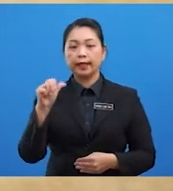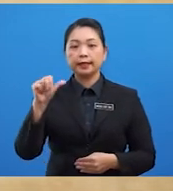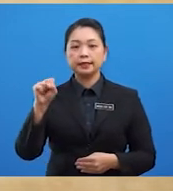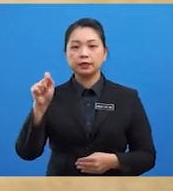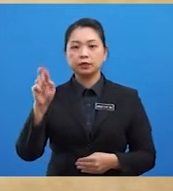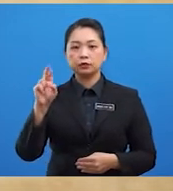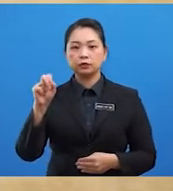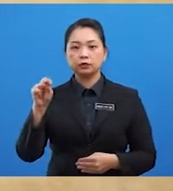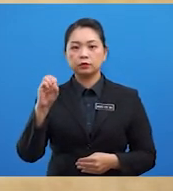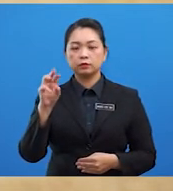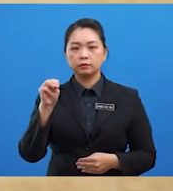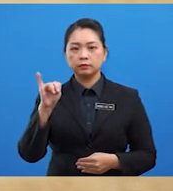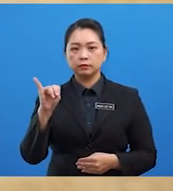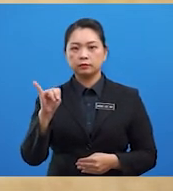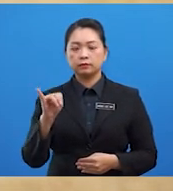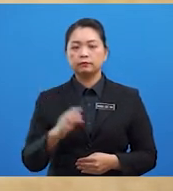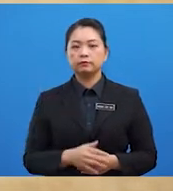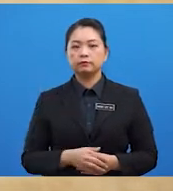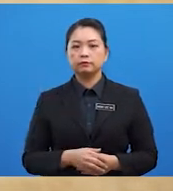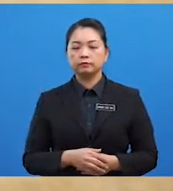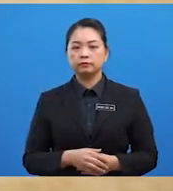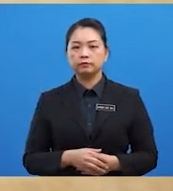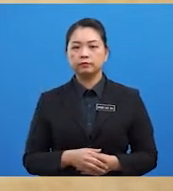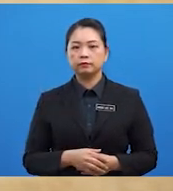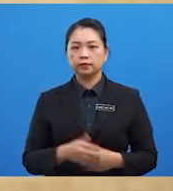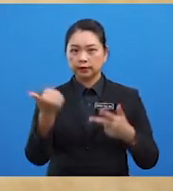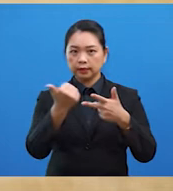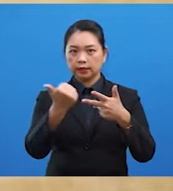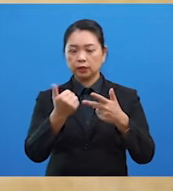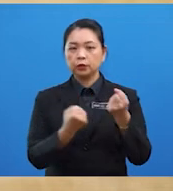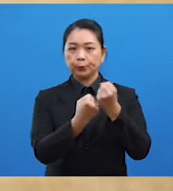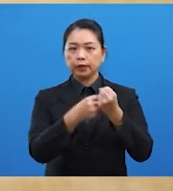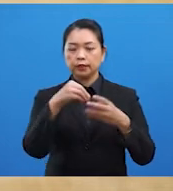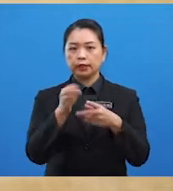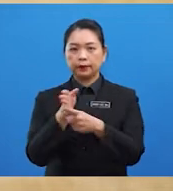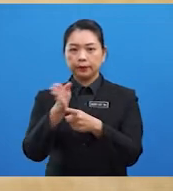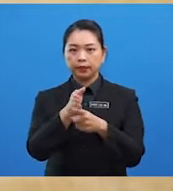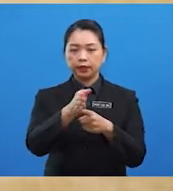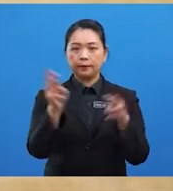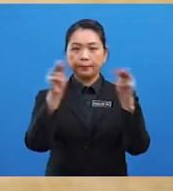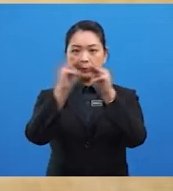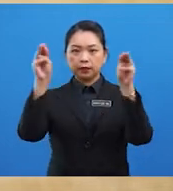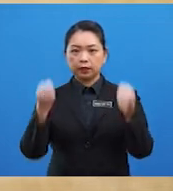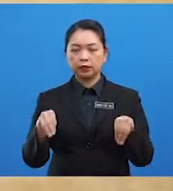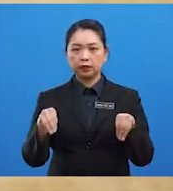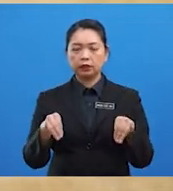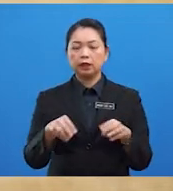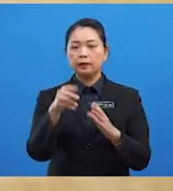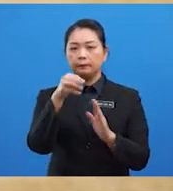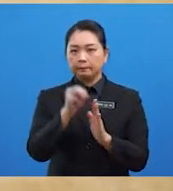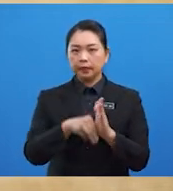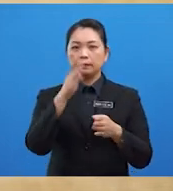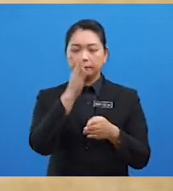dan yang ketiga sumbangan dalam bidang pemetaan iaitu membetulkan